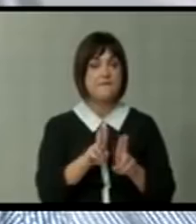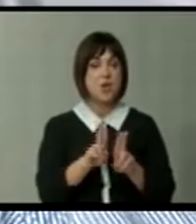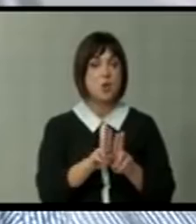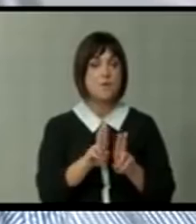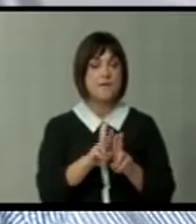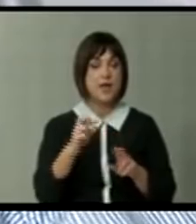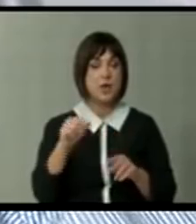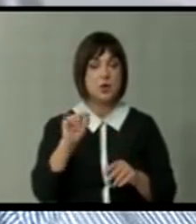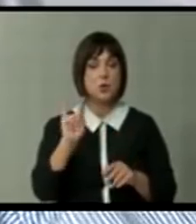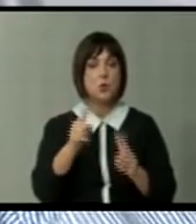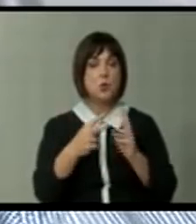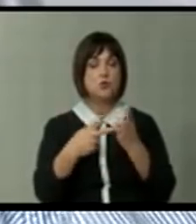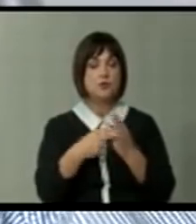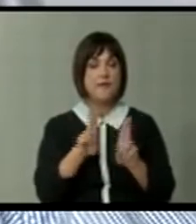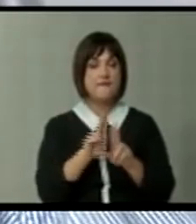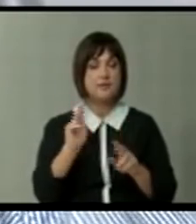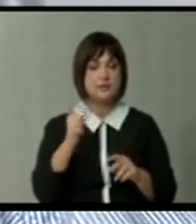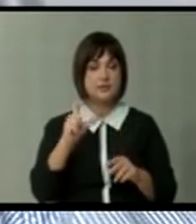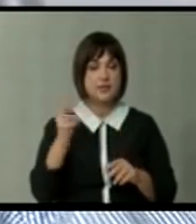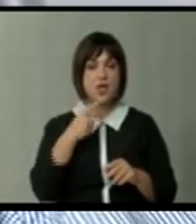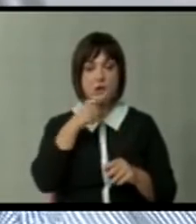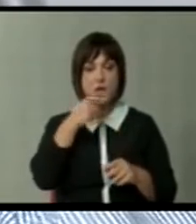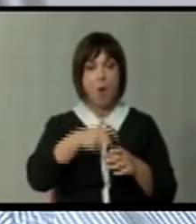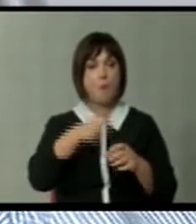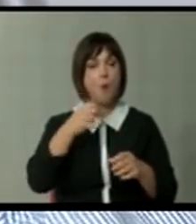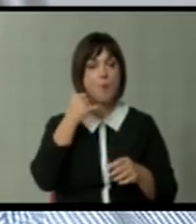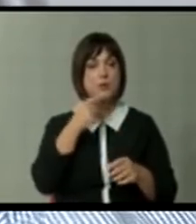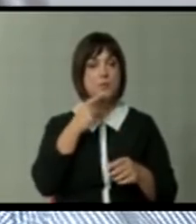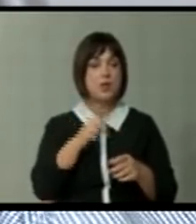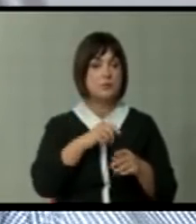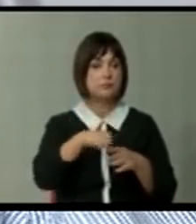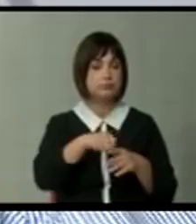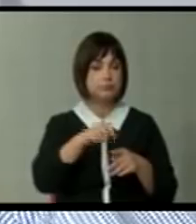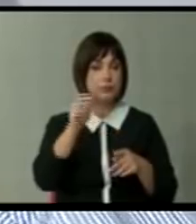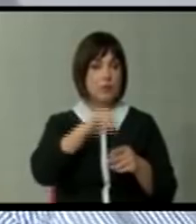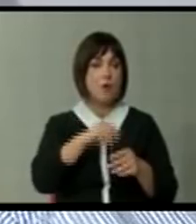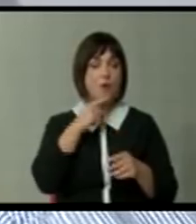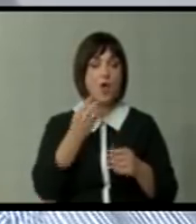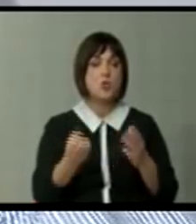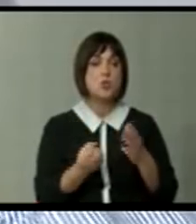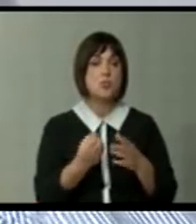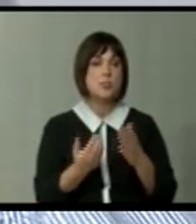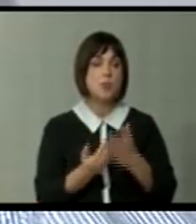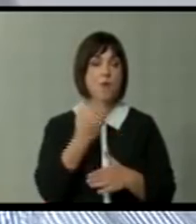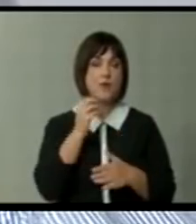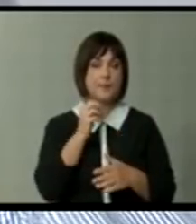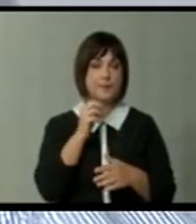јавност дека всушност бомбите биле компрометирани. Фаралел е ова нова светлина на...